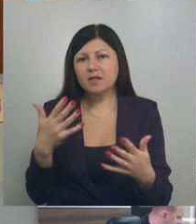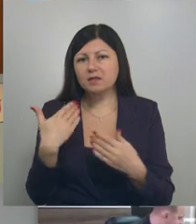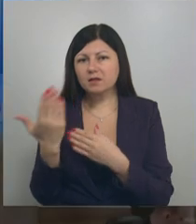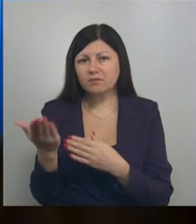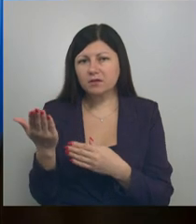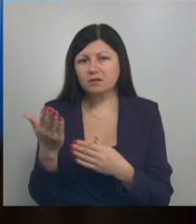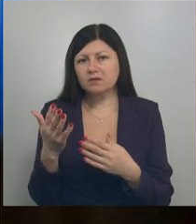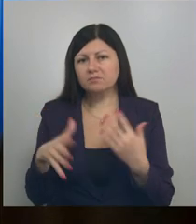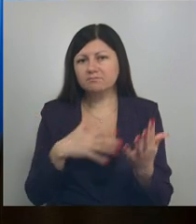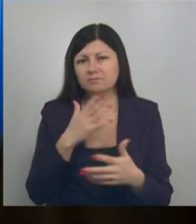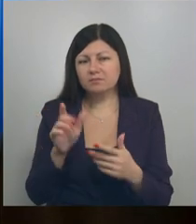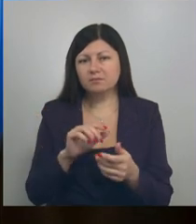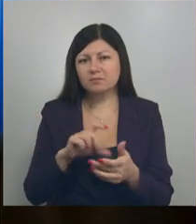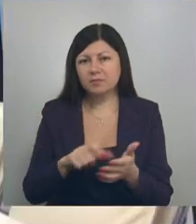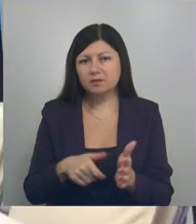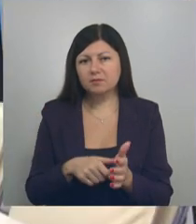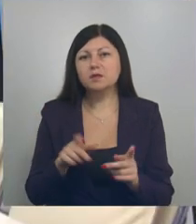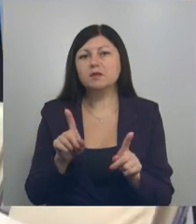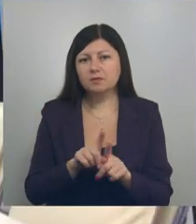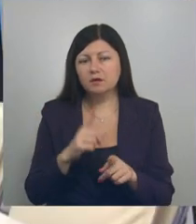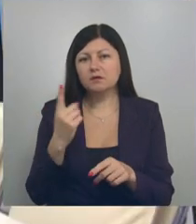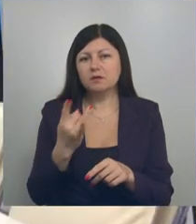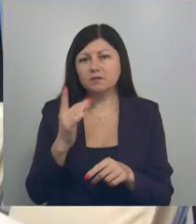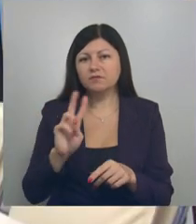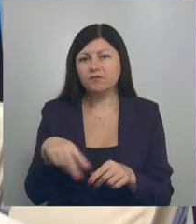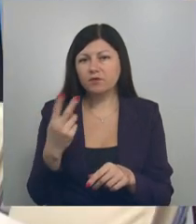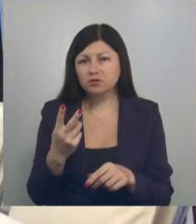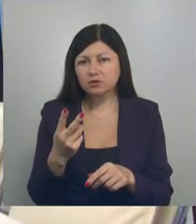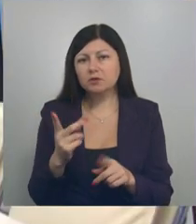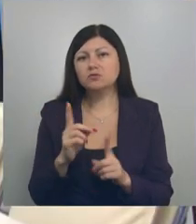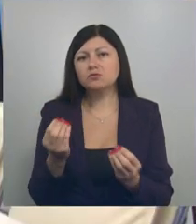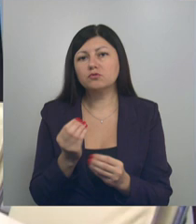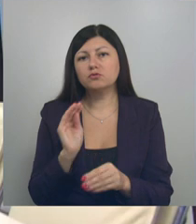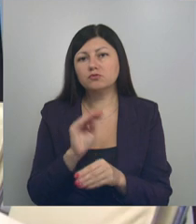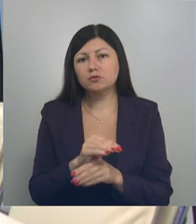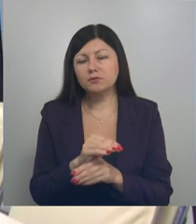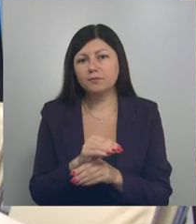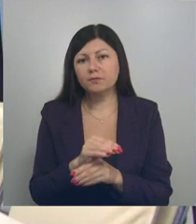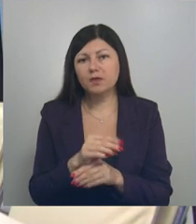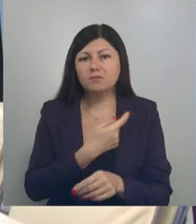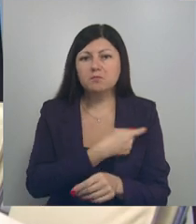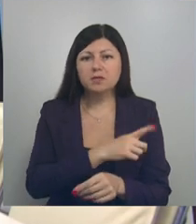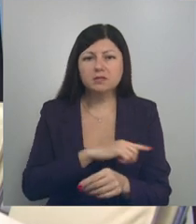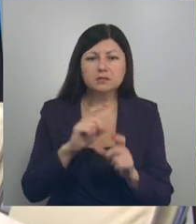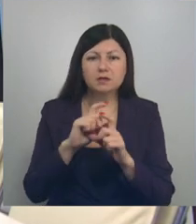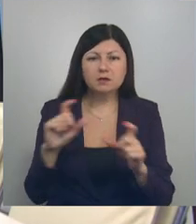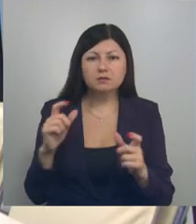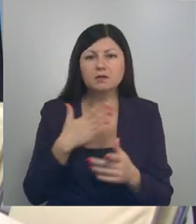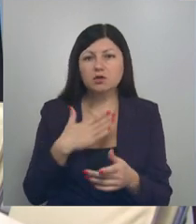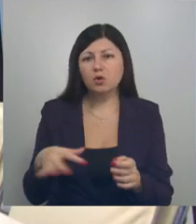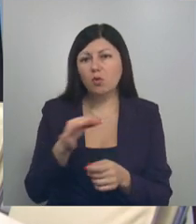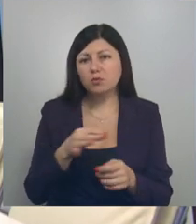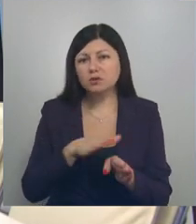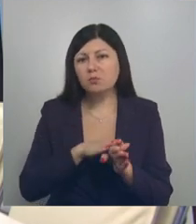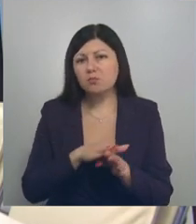постоянно раз в 2 часа. Что еще? В медицинских организациях нашей области